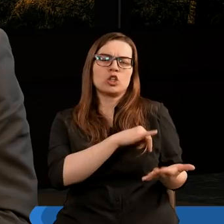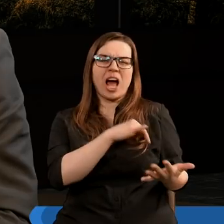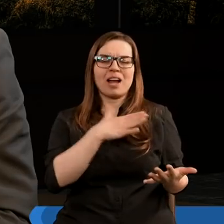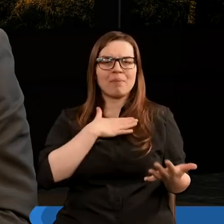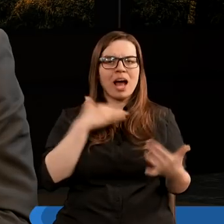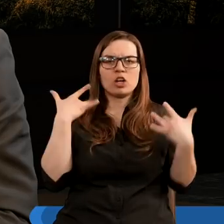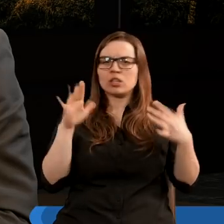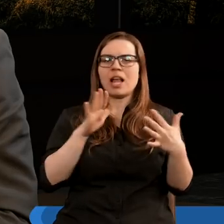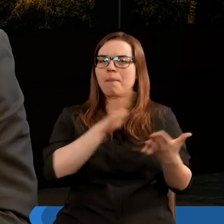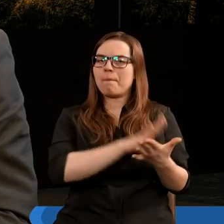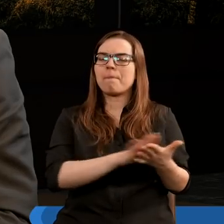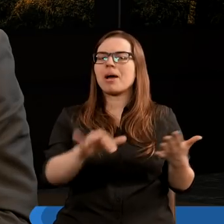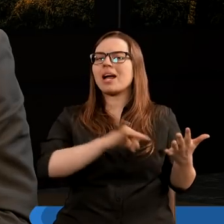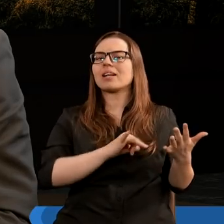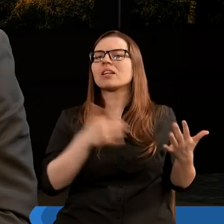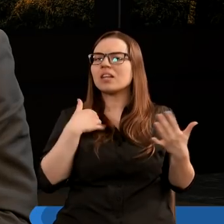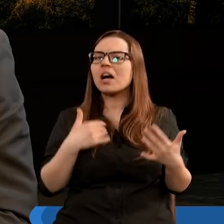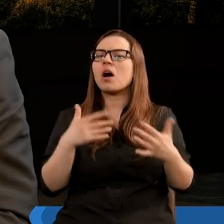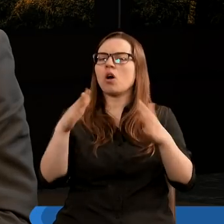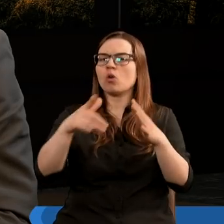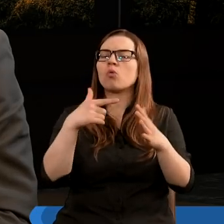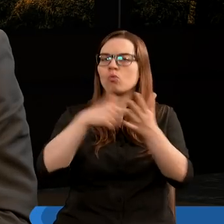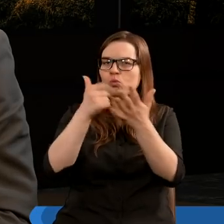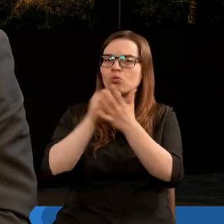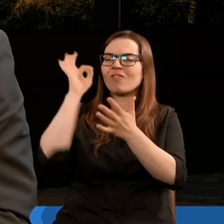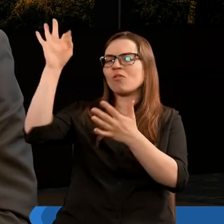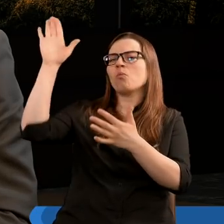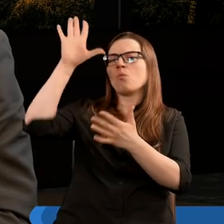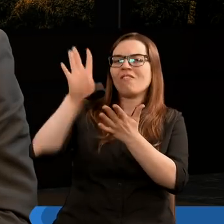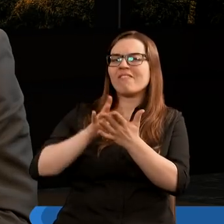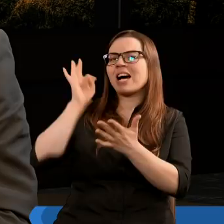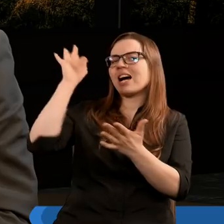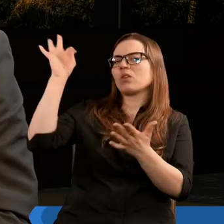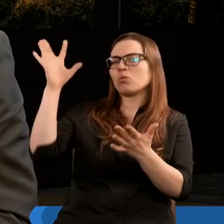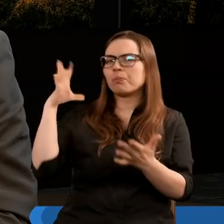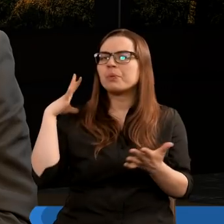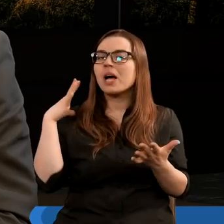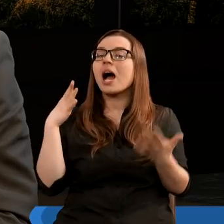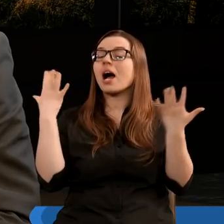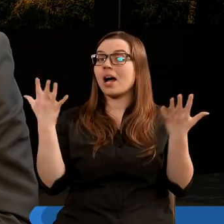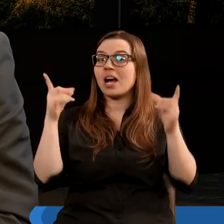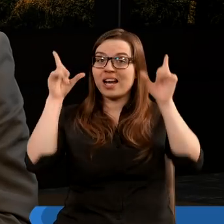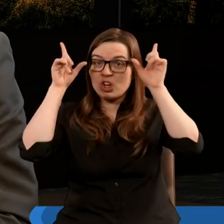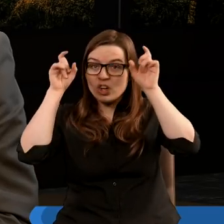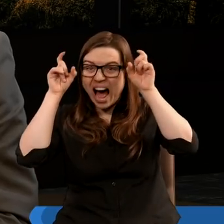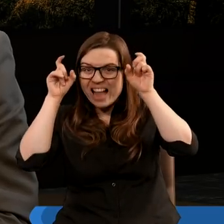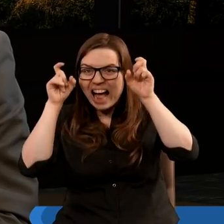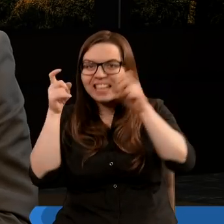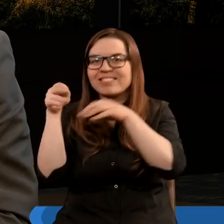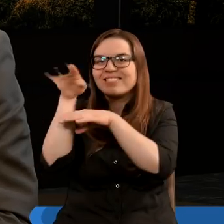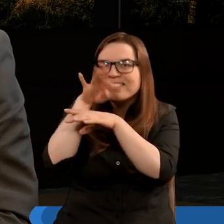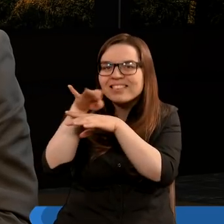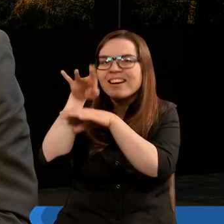według przykazań, które ustanowił Pan Bóg. I kiedy szatan zwiódł